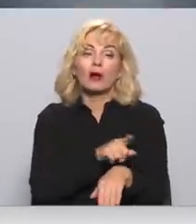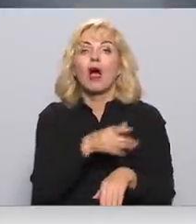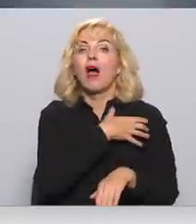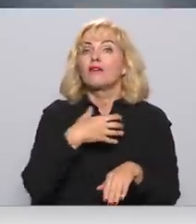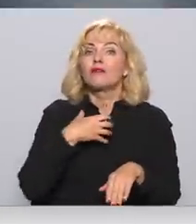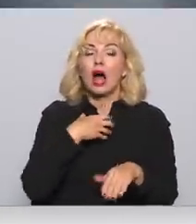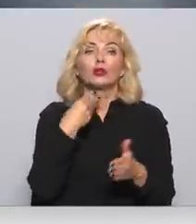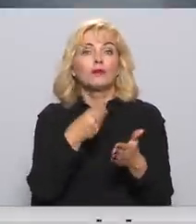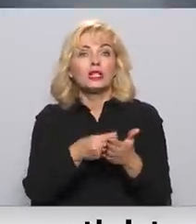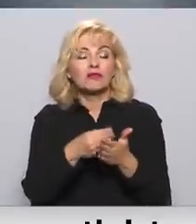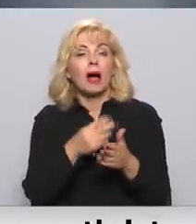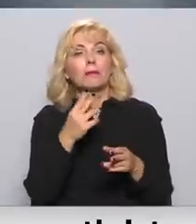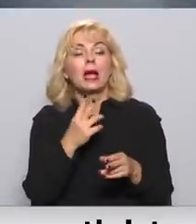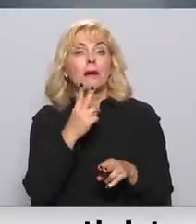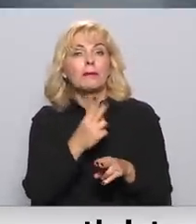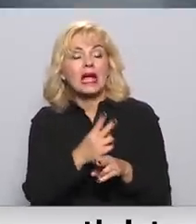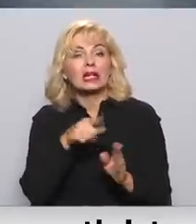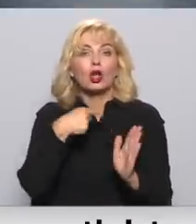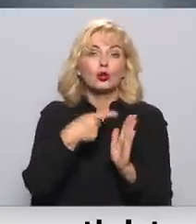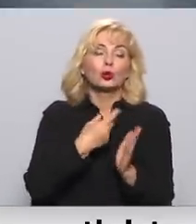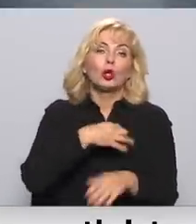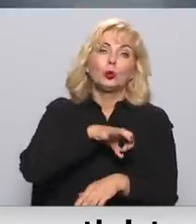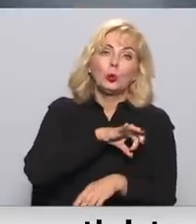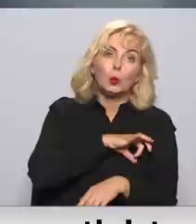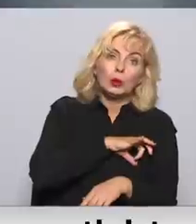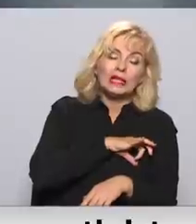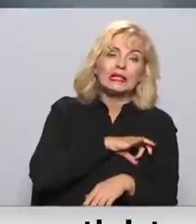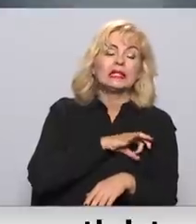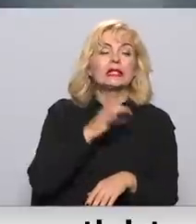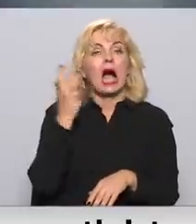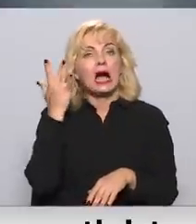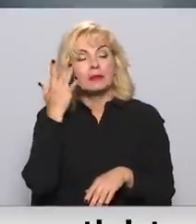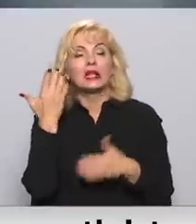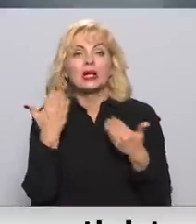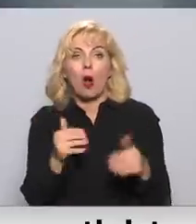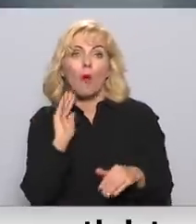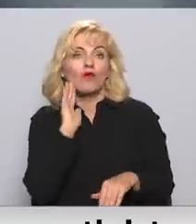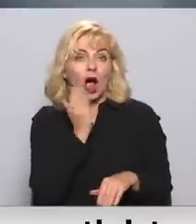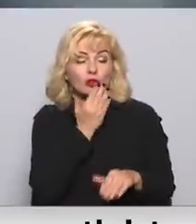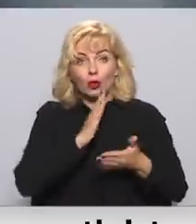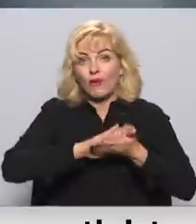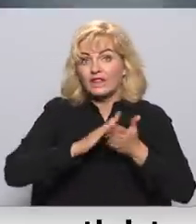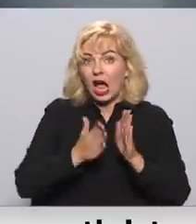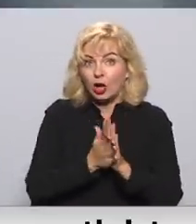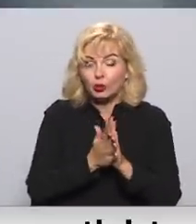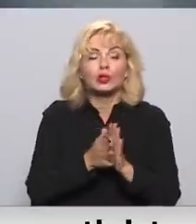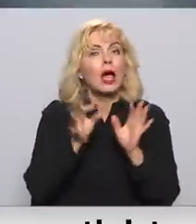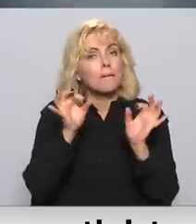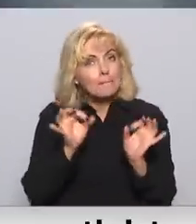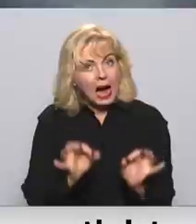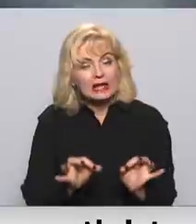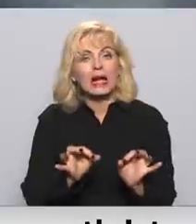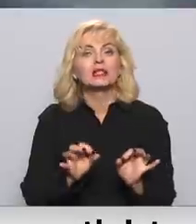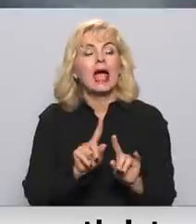pienākumu jautājumu no juridiskā aspekta jau vasarā vienojās, kad vispareizāk